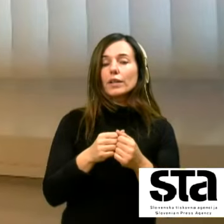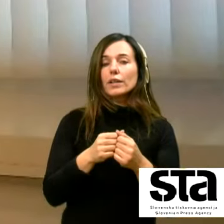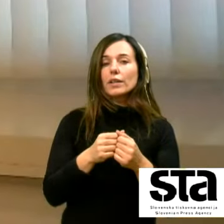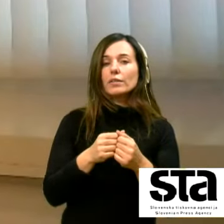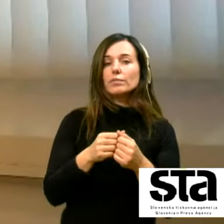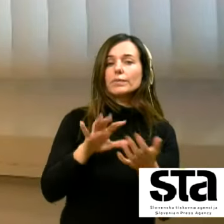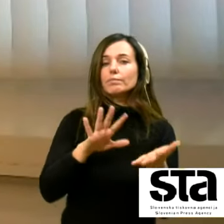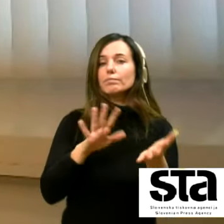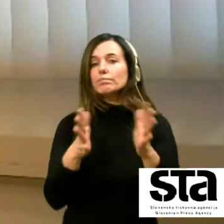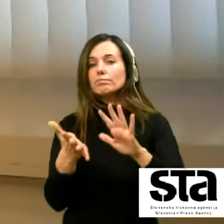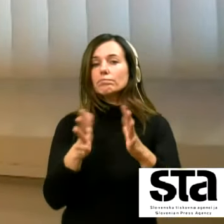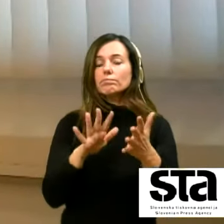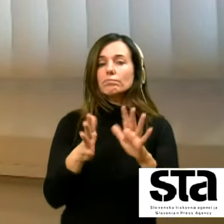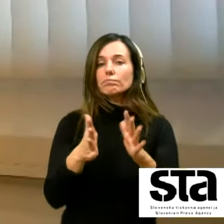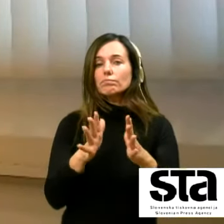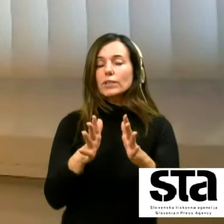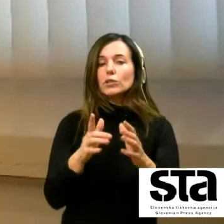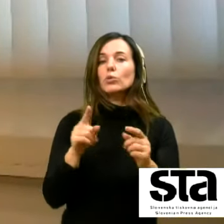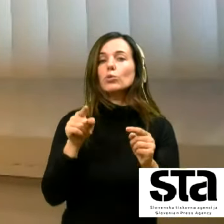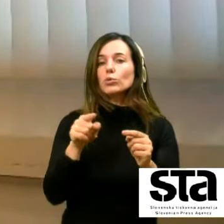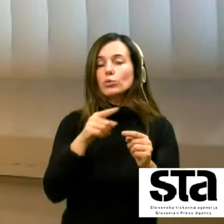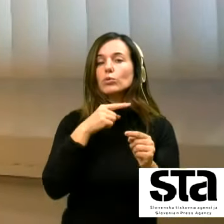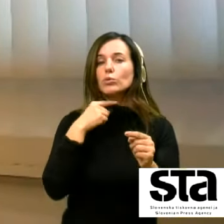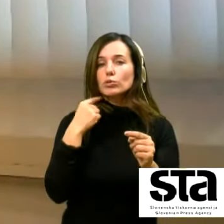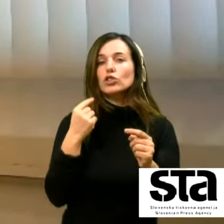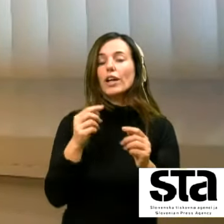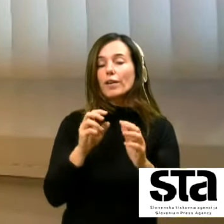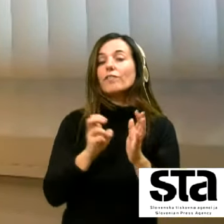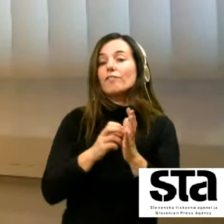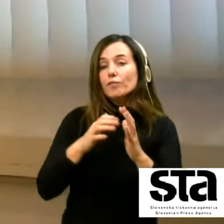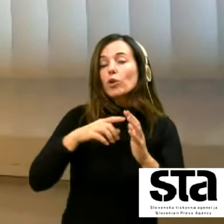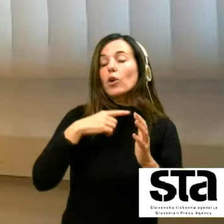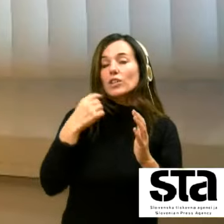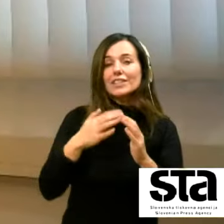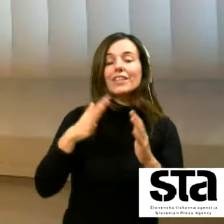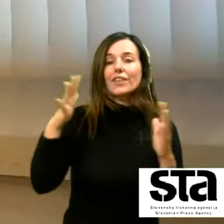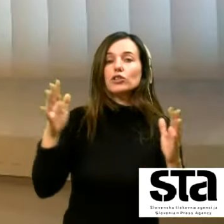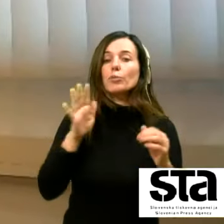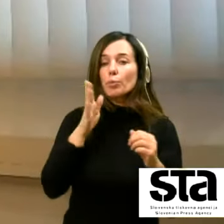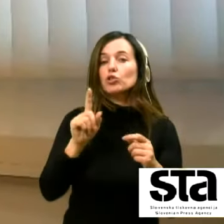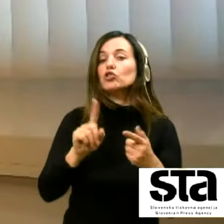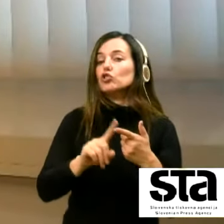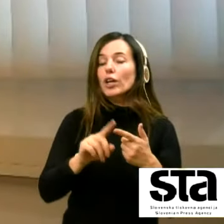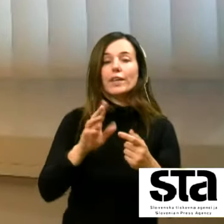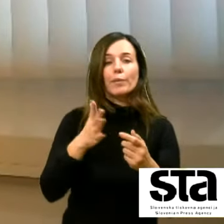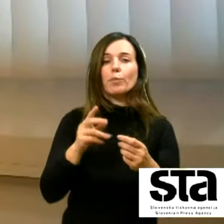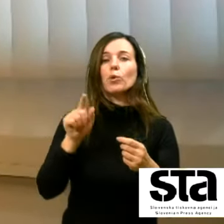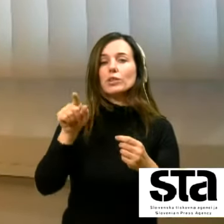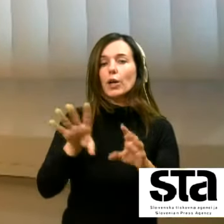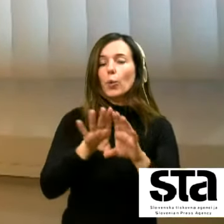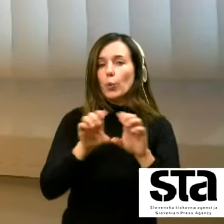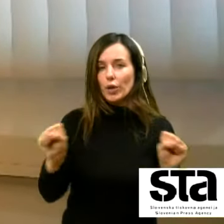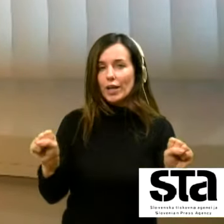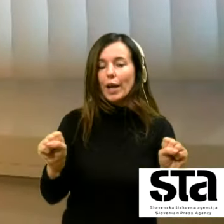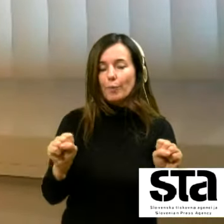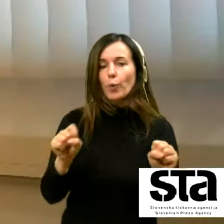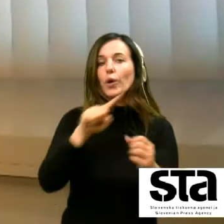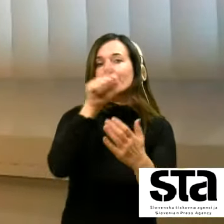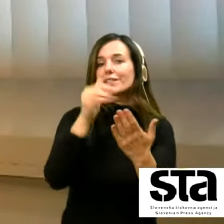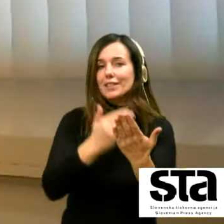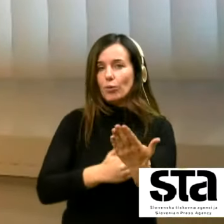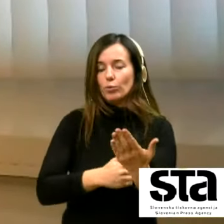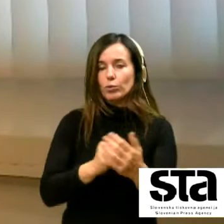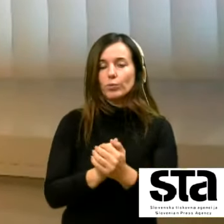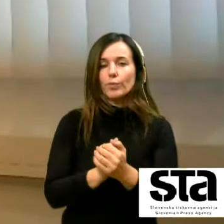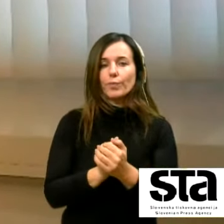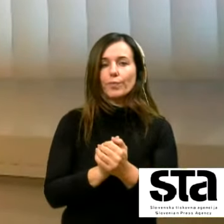nekje bi bila pa to bistveno še veliko večja če vseh interventnih zakonov in okrepov ne bi